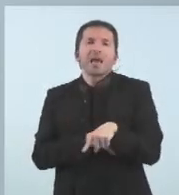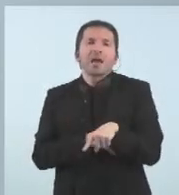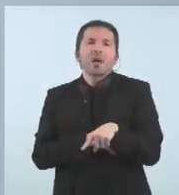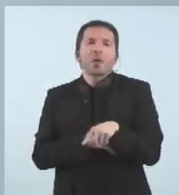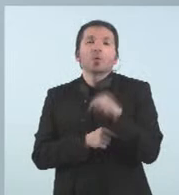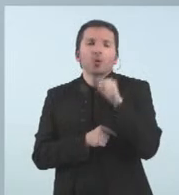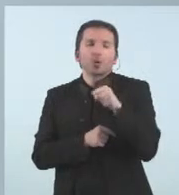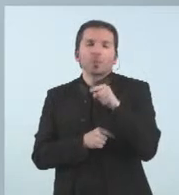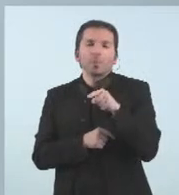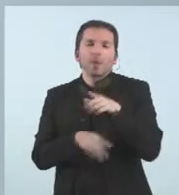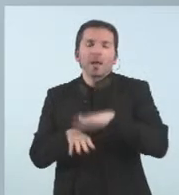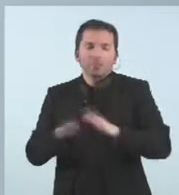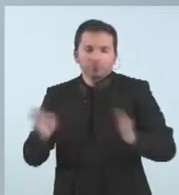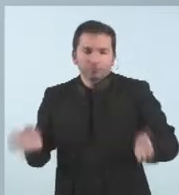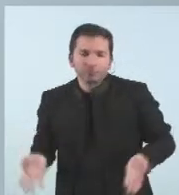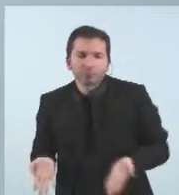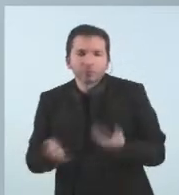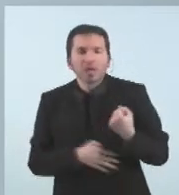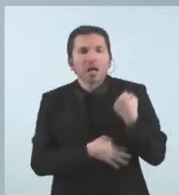la que impulsarem properament